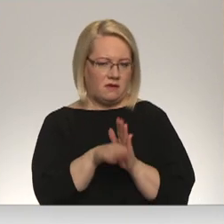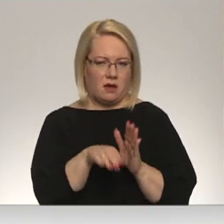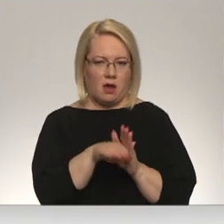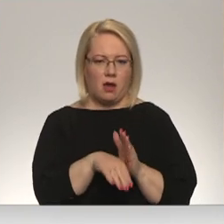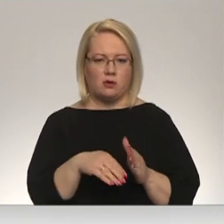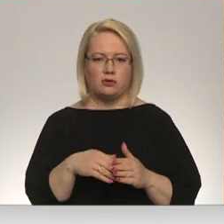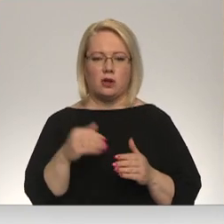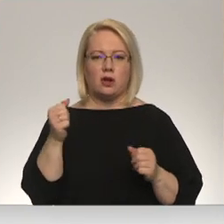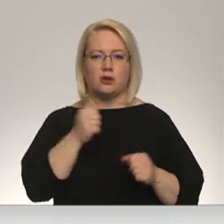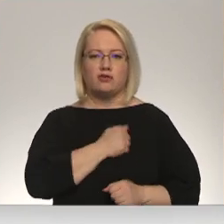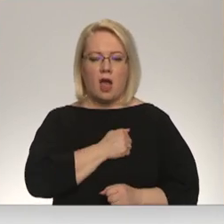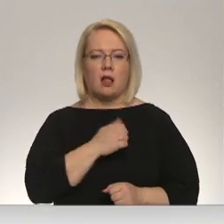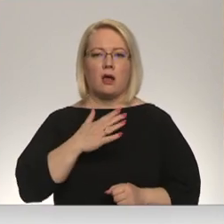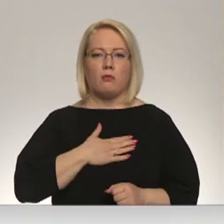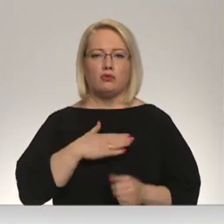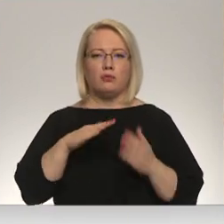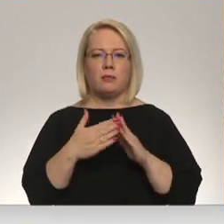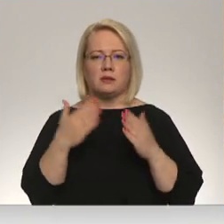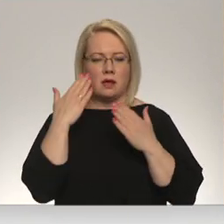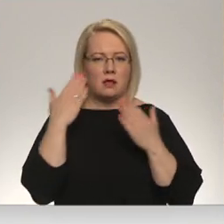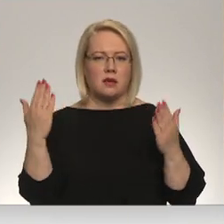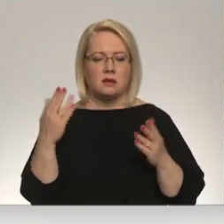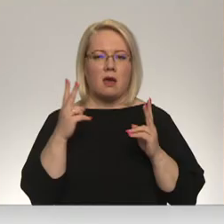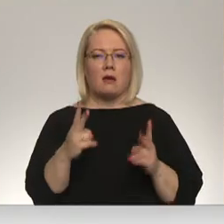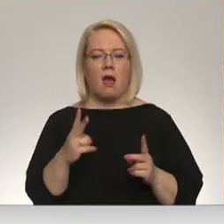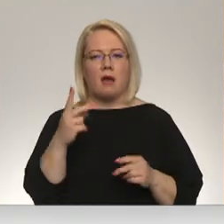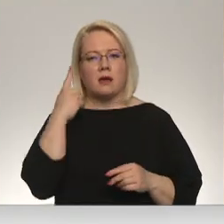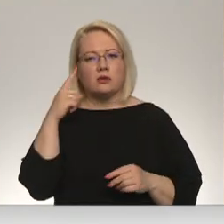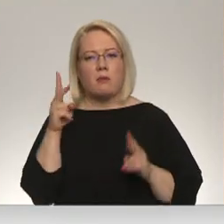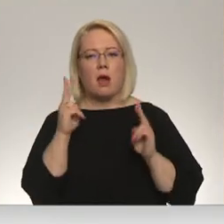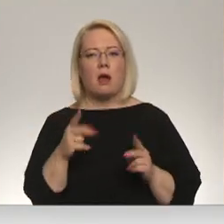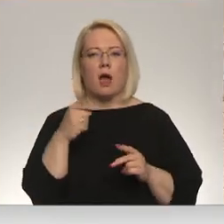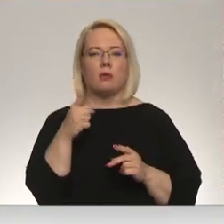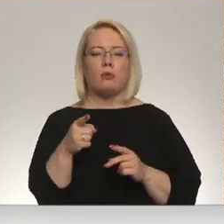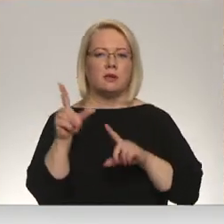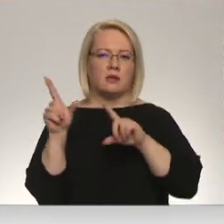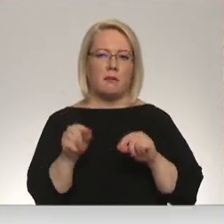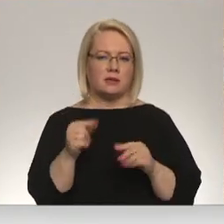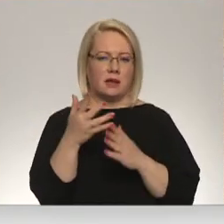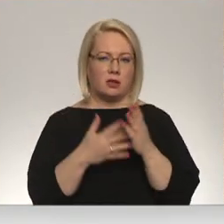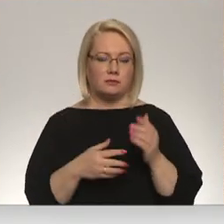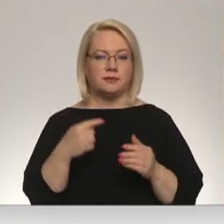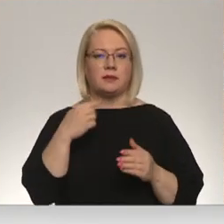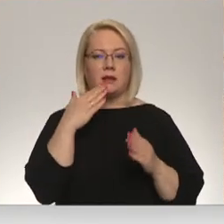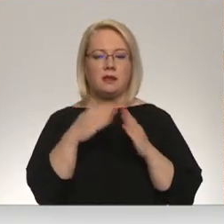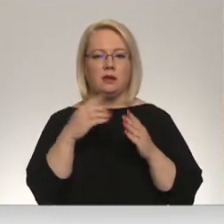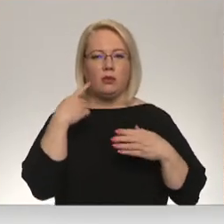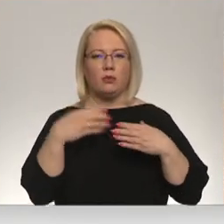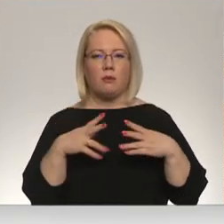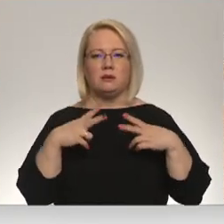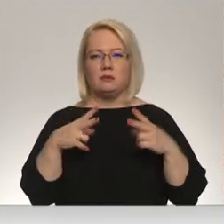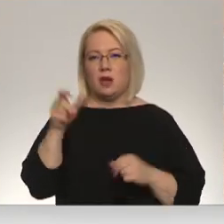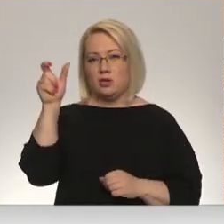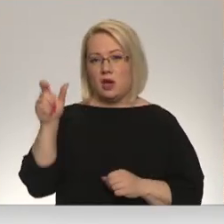Ļoti zināja, mūsu pilsa to nezināja, kā to izdomāt, kā to kaut ko samazināt. Reizeknis domas priekšsēdētājs Aleksandris